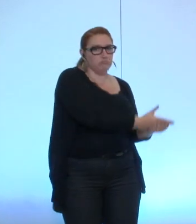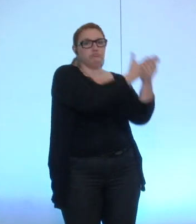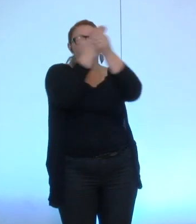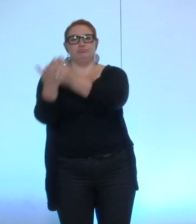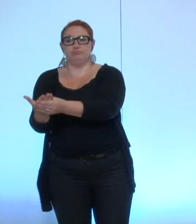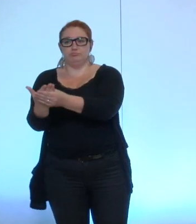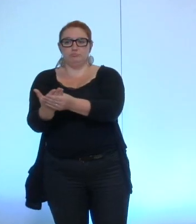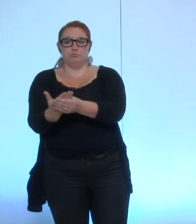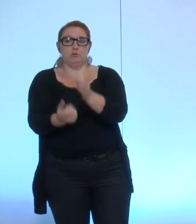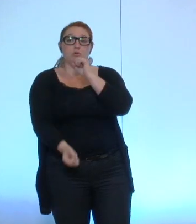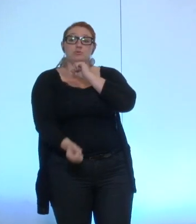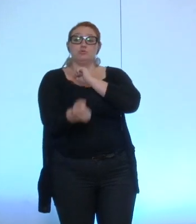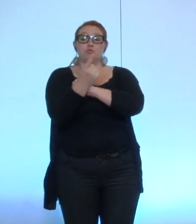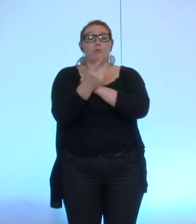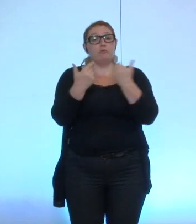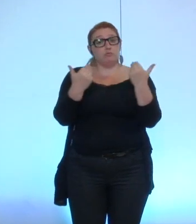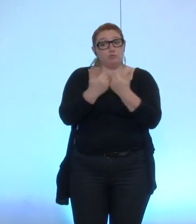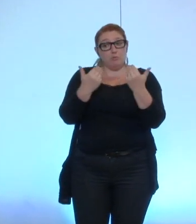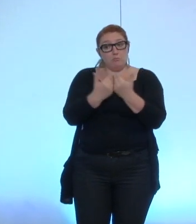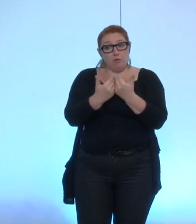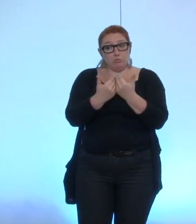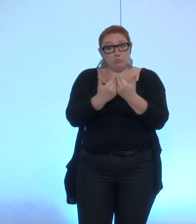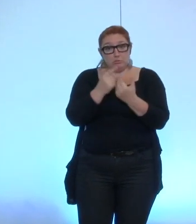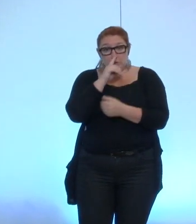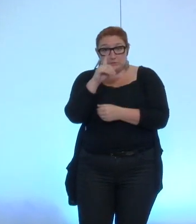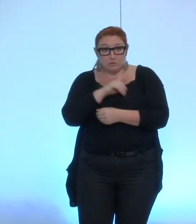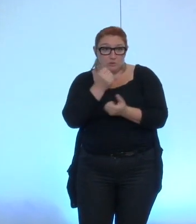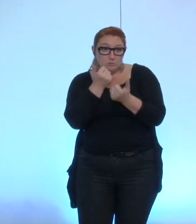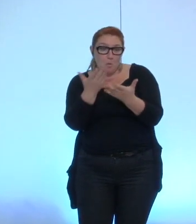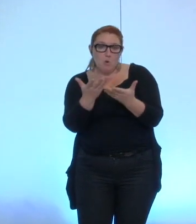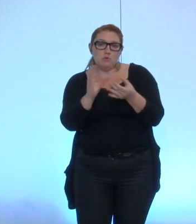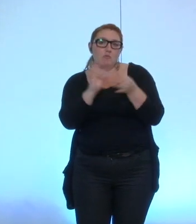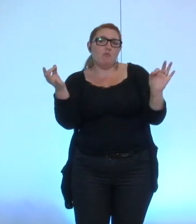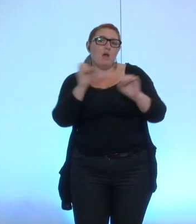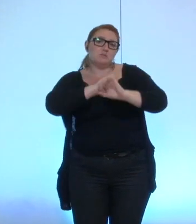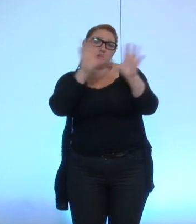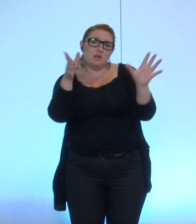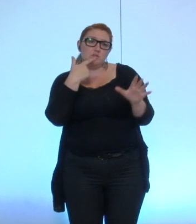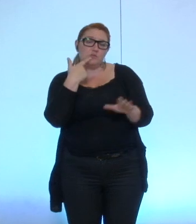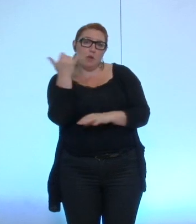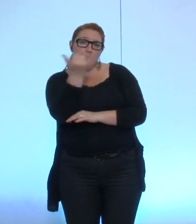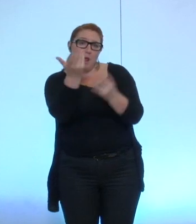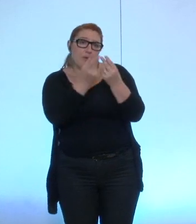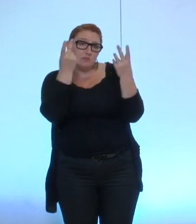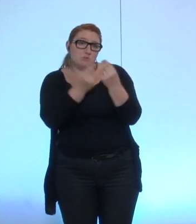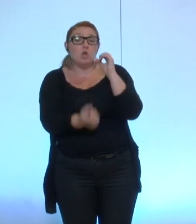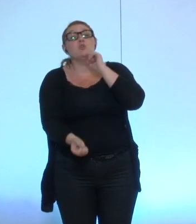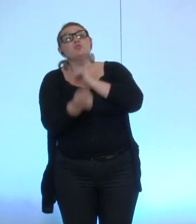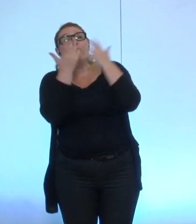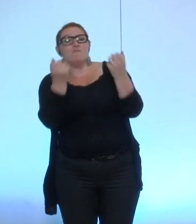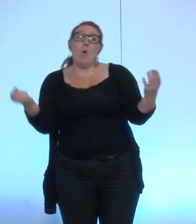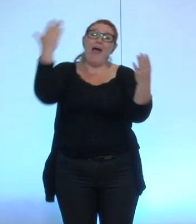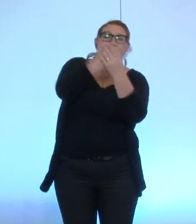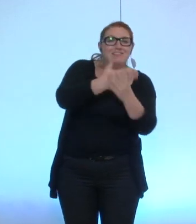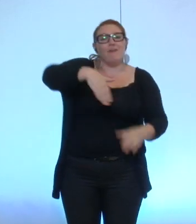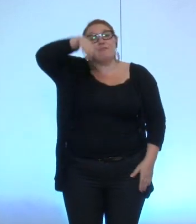sauf si vous me le demandez spécifiquement je vous propose des amendements sont relativement explicites donc normalement sauf si vous souhaitez intervenir et vous me le dites à ce moment là